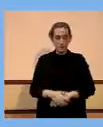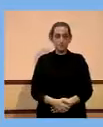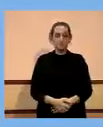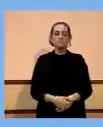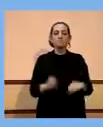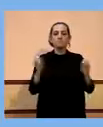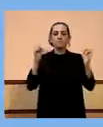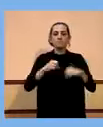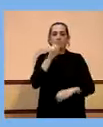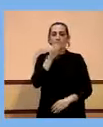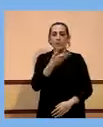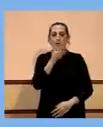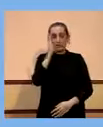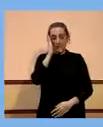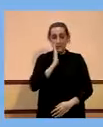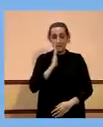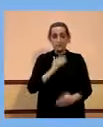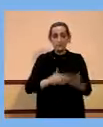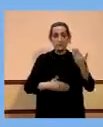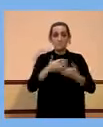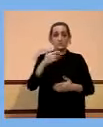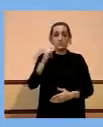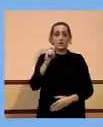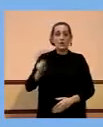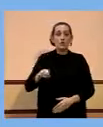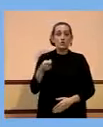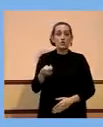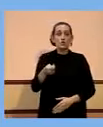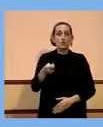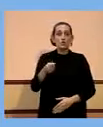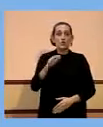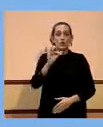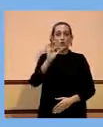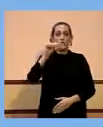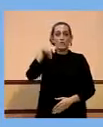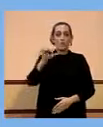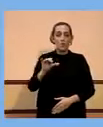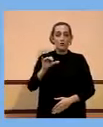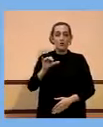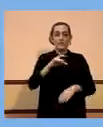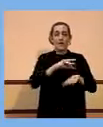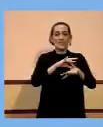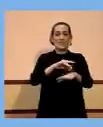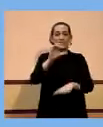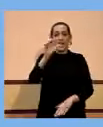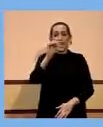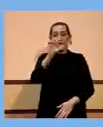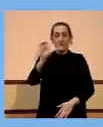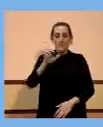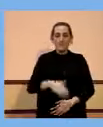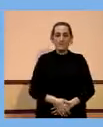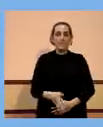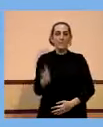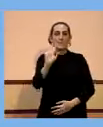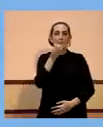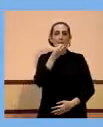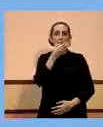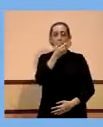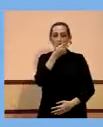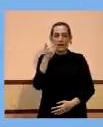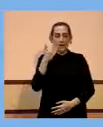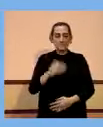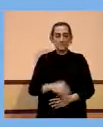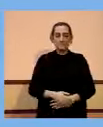Doncs som-hi. Bon dia. Comença Jordi Font, de l'agència EFE. Endavant. Hola, bona tarda. Un parli de